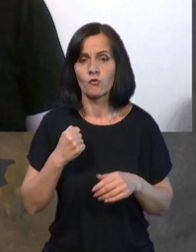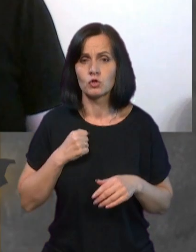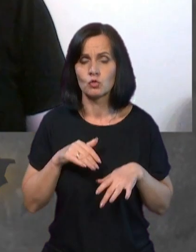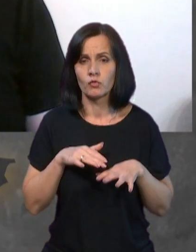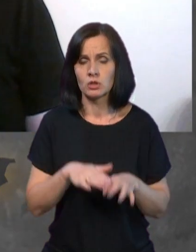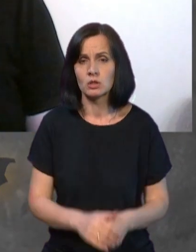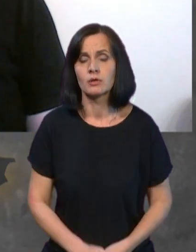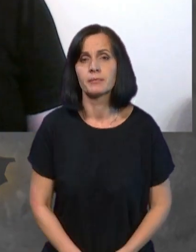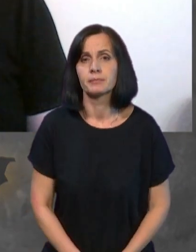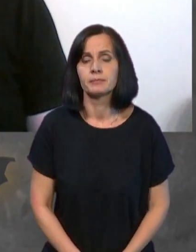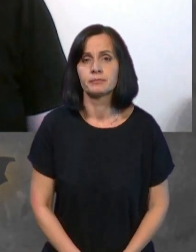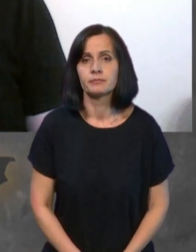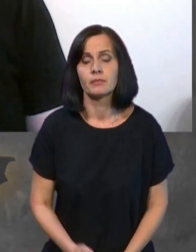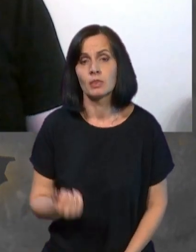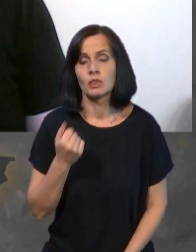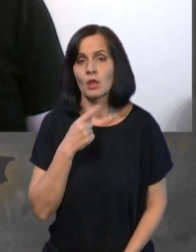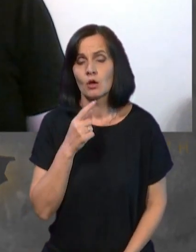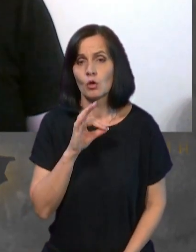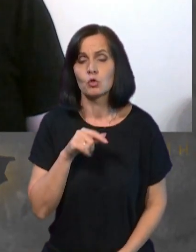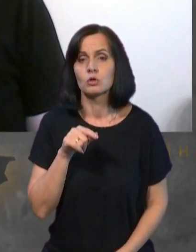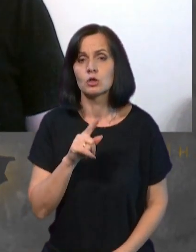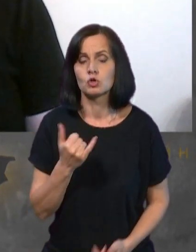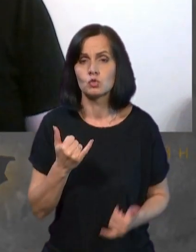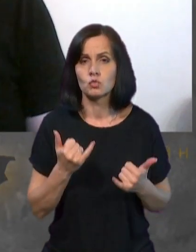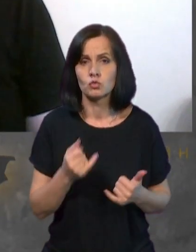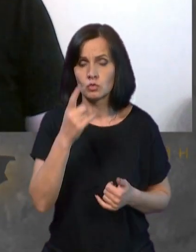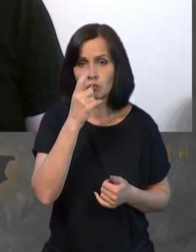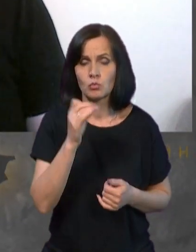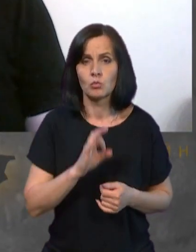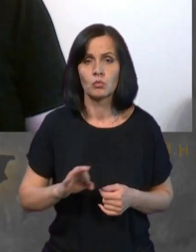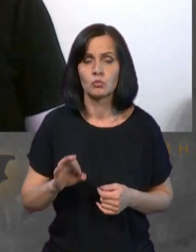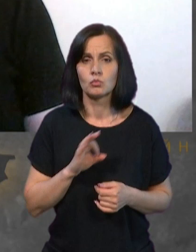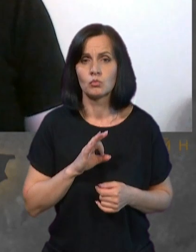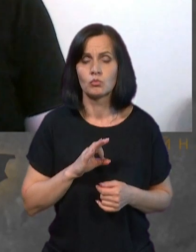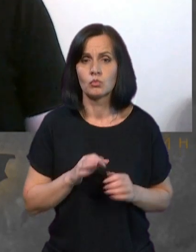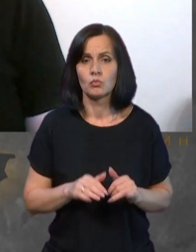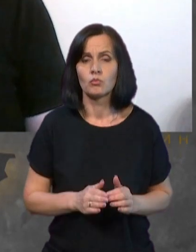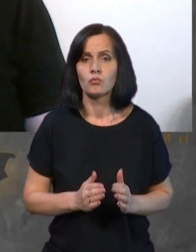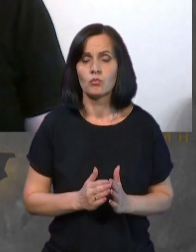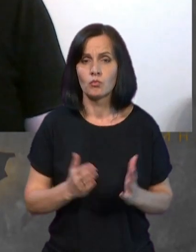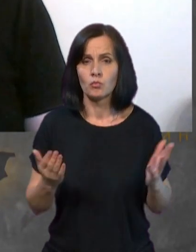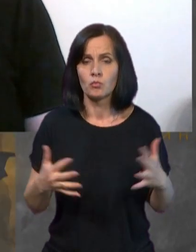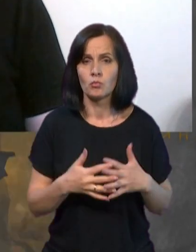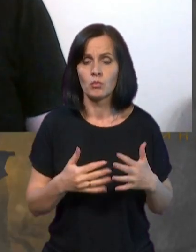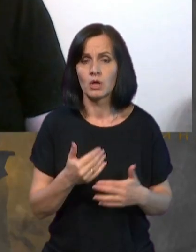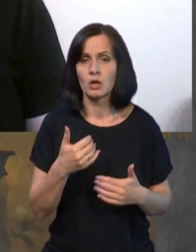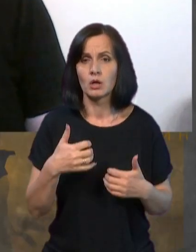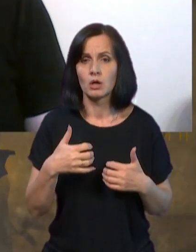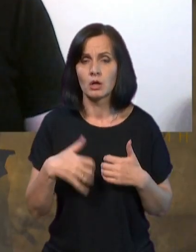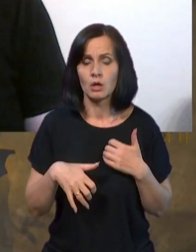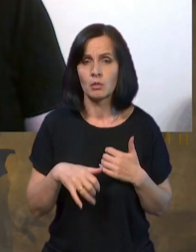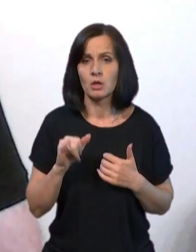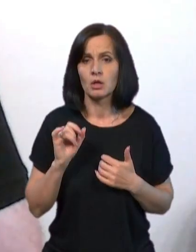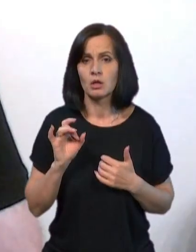Ну, давайте говорити про те, що наразі інформація про розгортання конфлікту між Талібанами і Іраном не